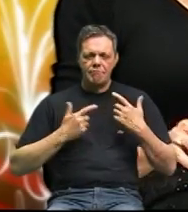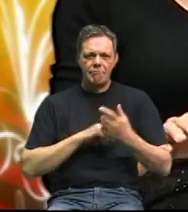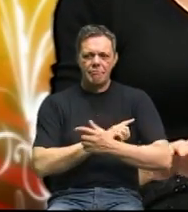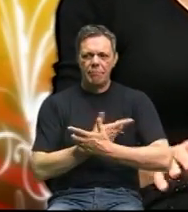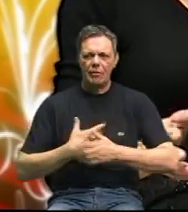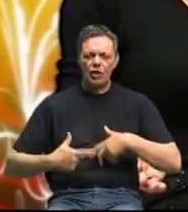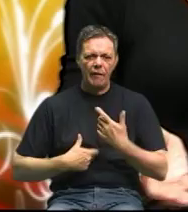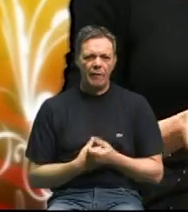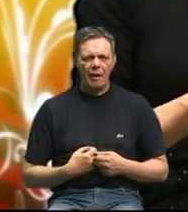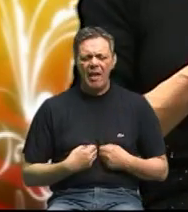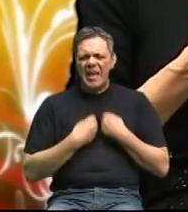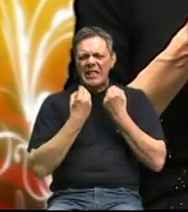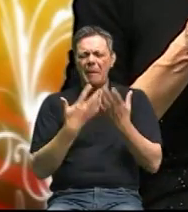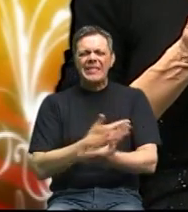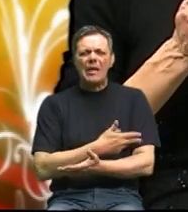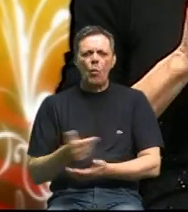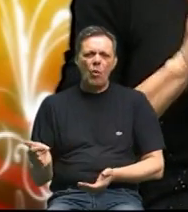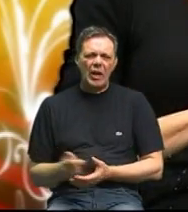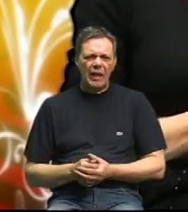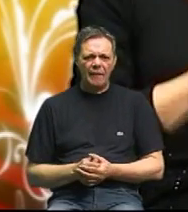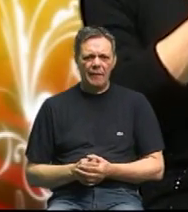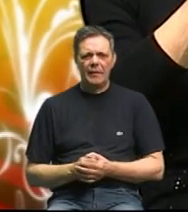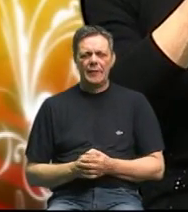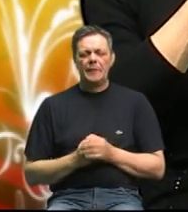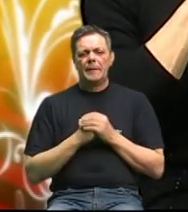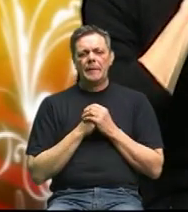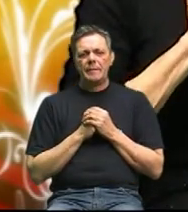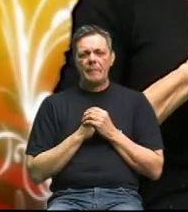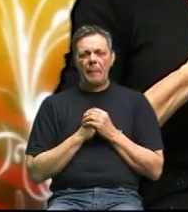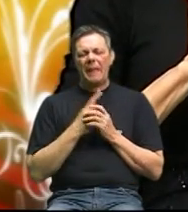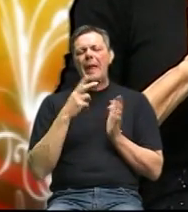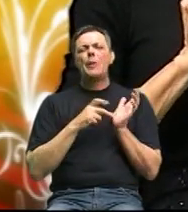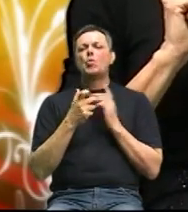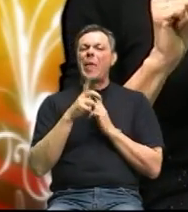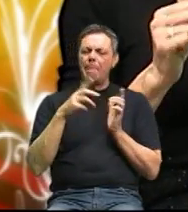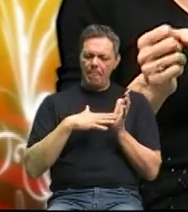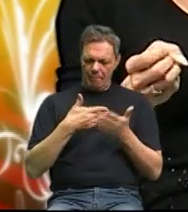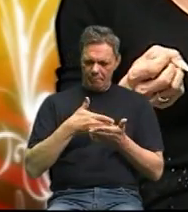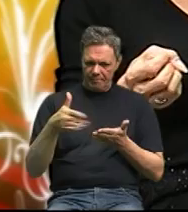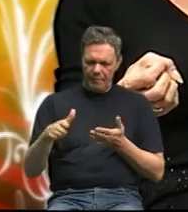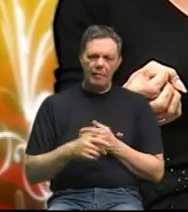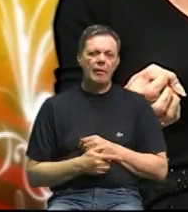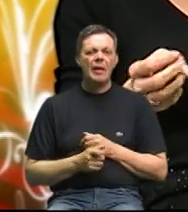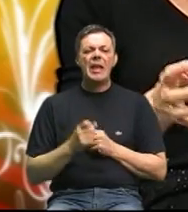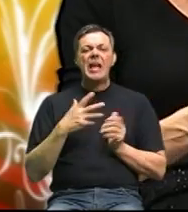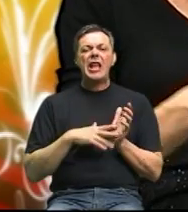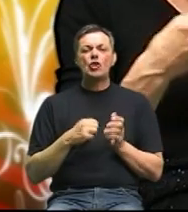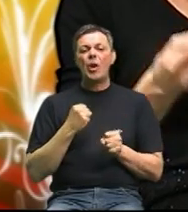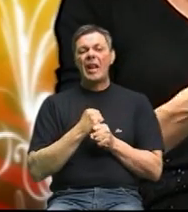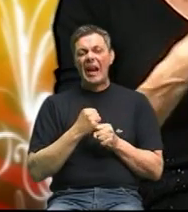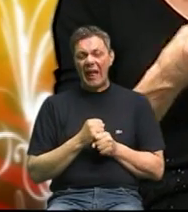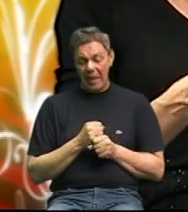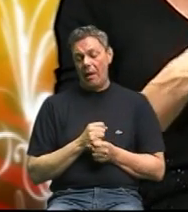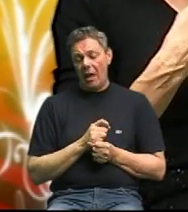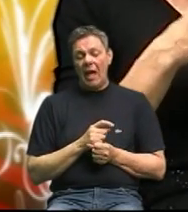izbaci u krvu pankreas izbaci inzulin inzulin radi da bi